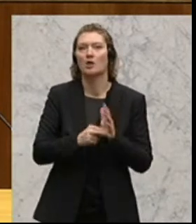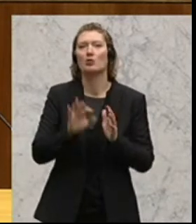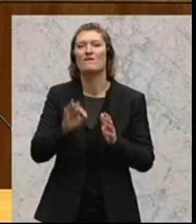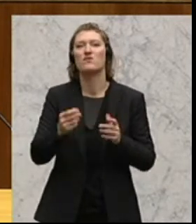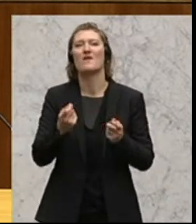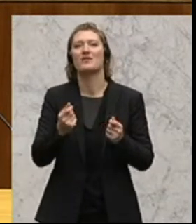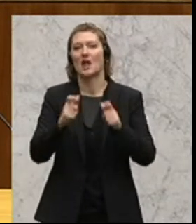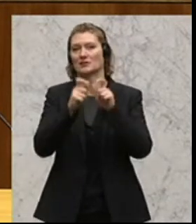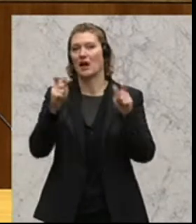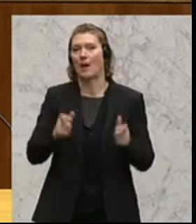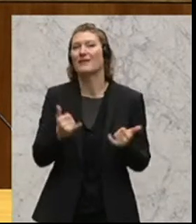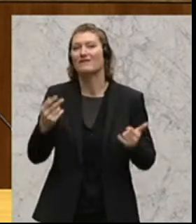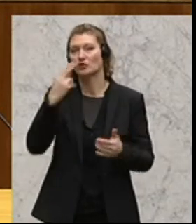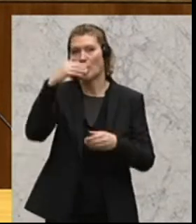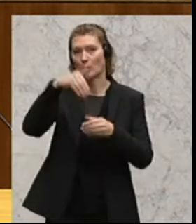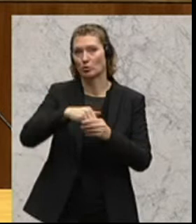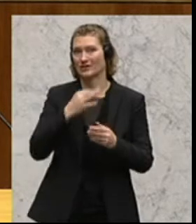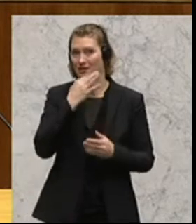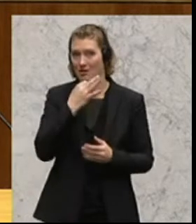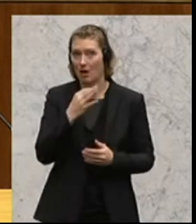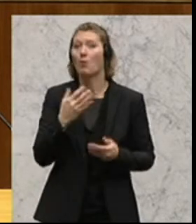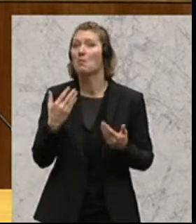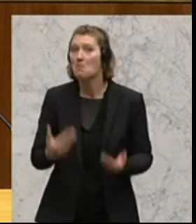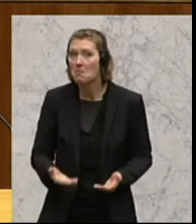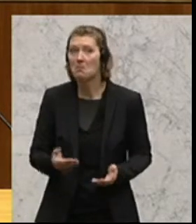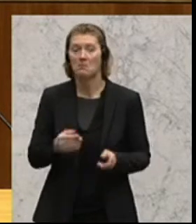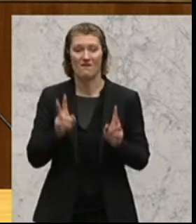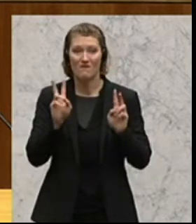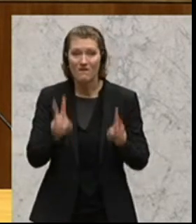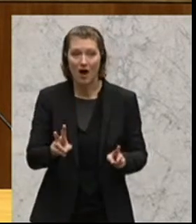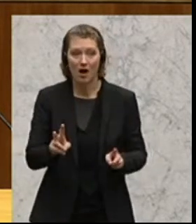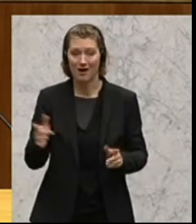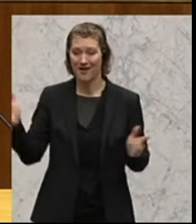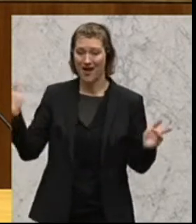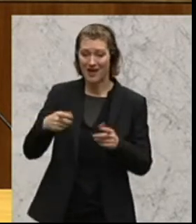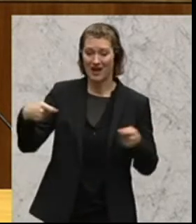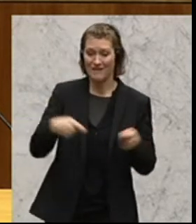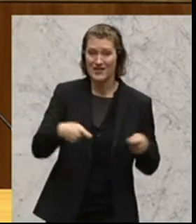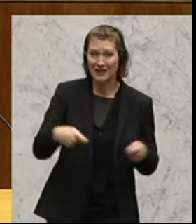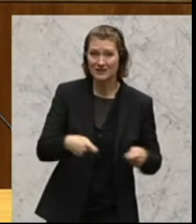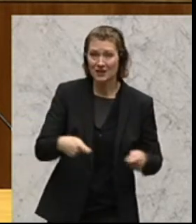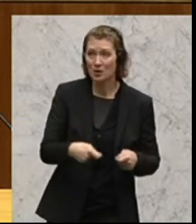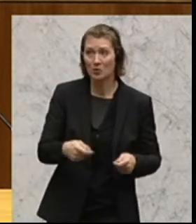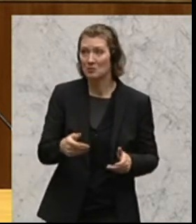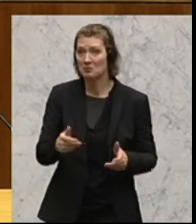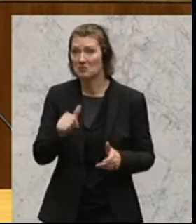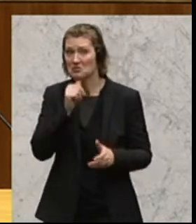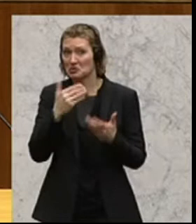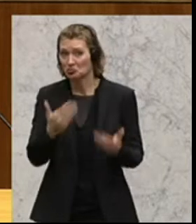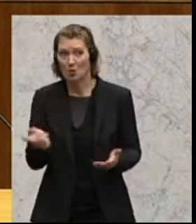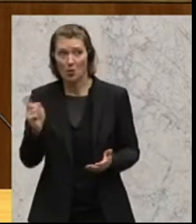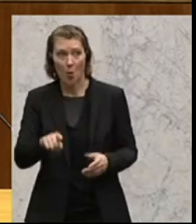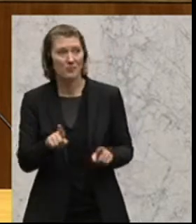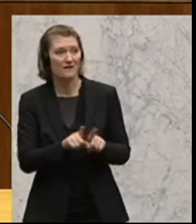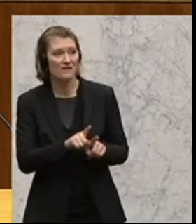diesem ist das einzustellen. Tatsächlich ist es so, dass wenn die Gegenfinanzierung nicht so käme,